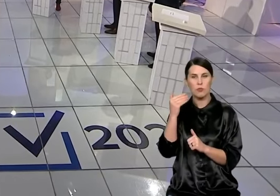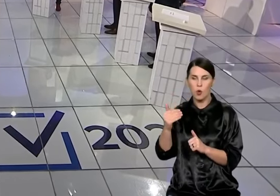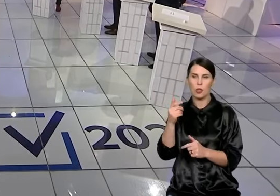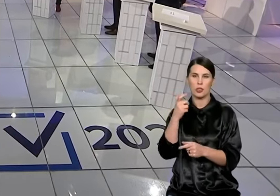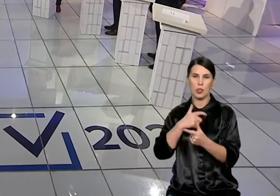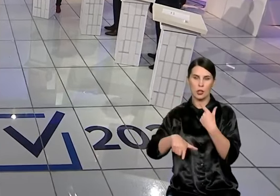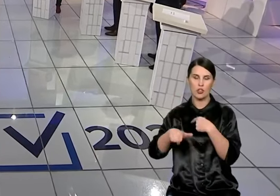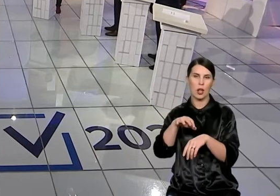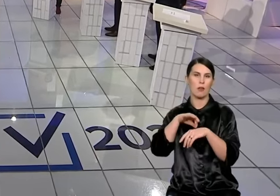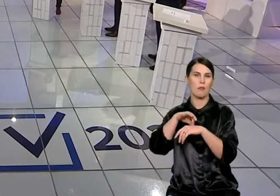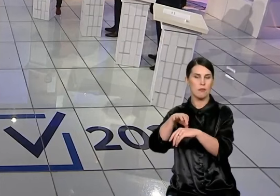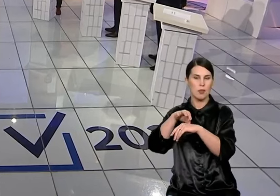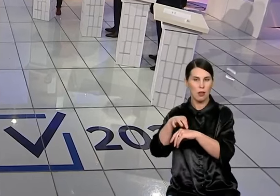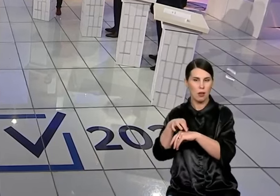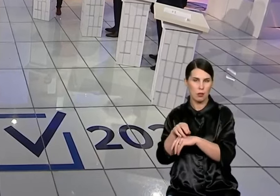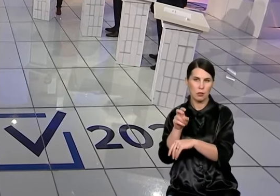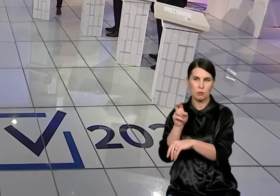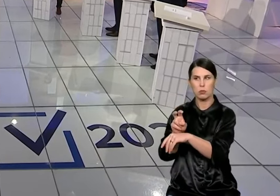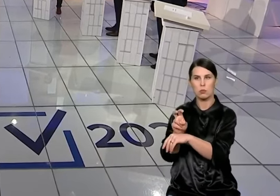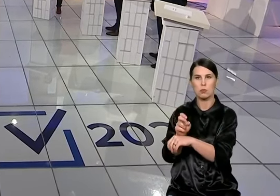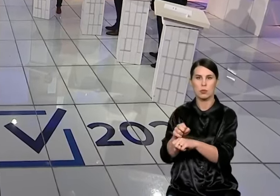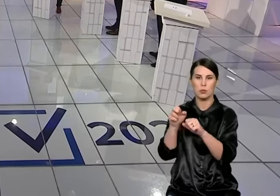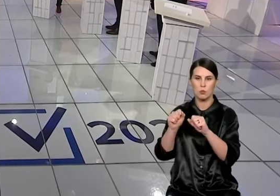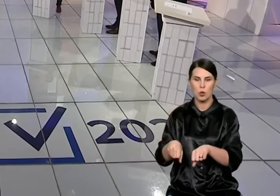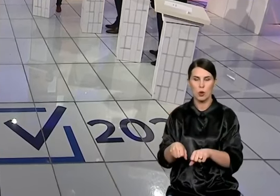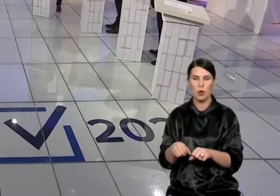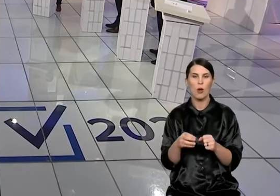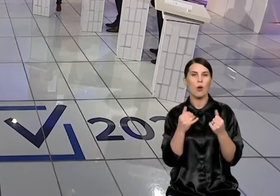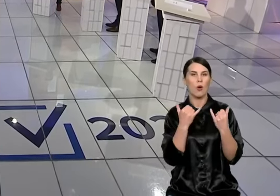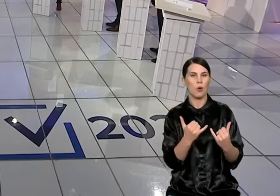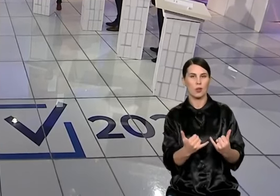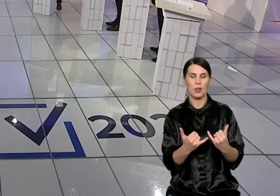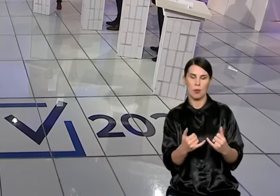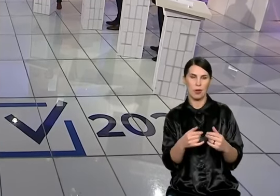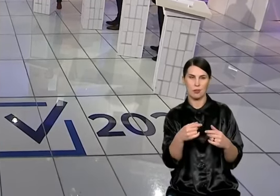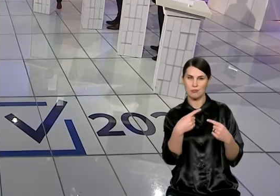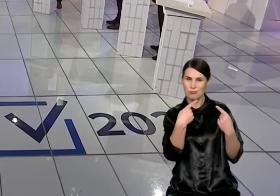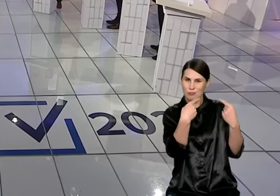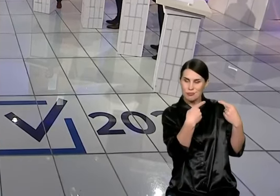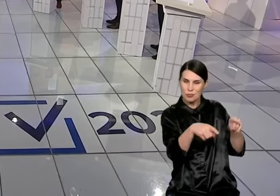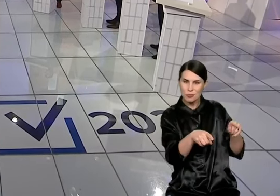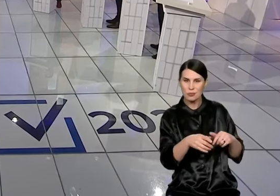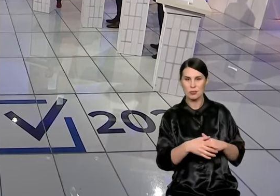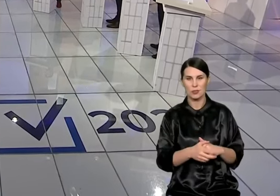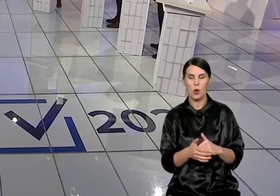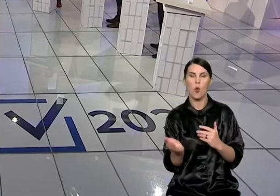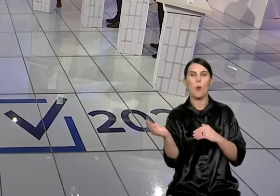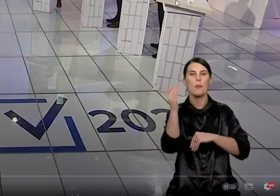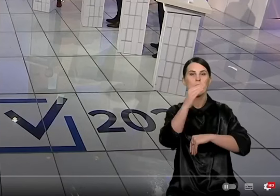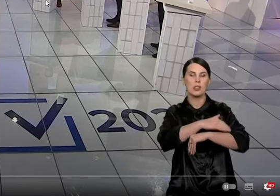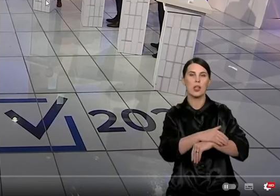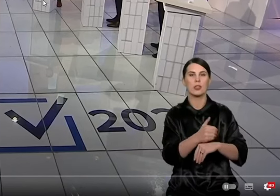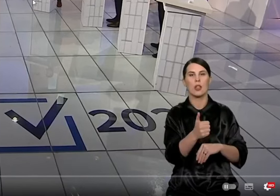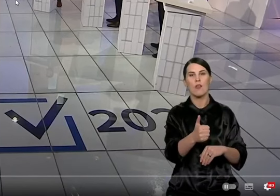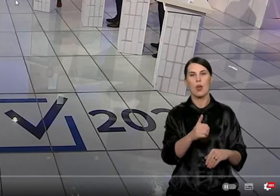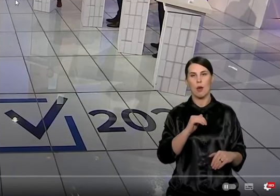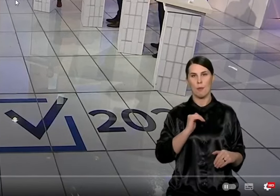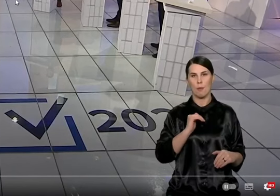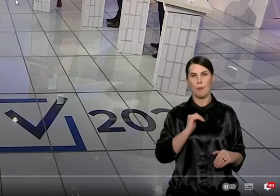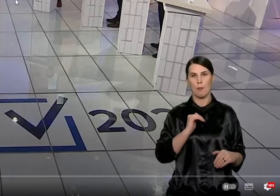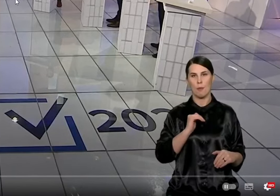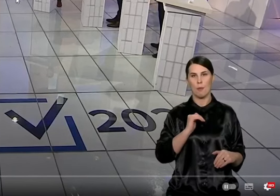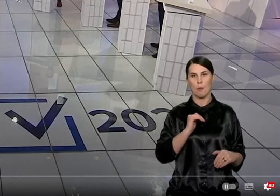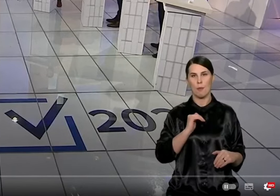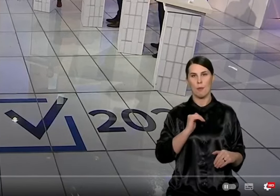esmės, tam pinigų turėdami tiesiog tišdami problemą kiekvienais metais po tylimų, motėdami kompensacijas už privačius darželius. Valdas